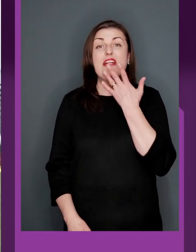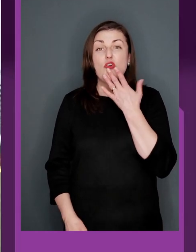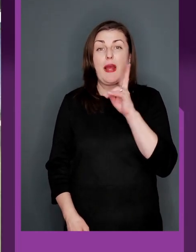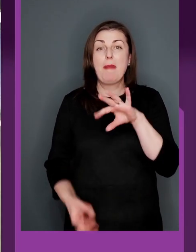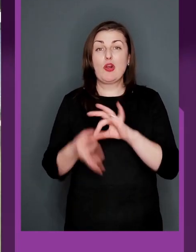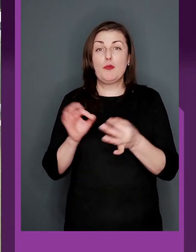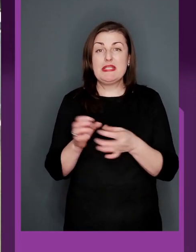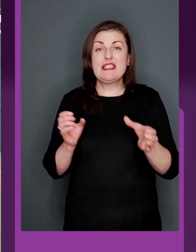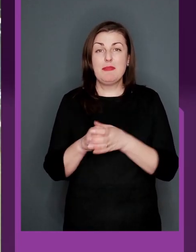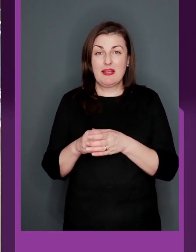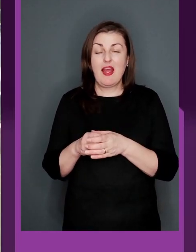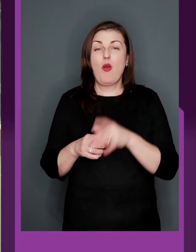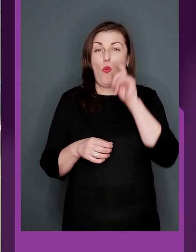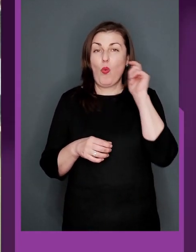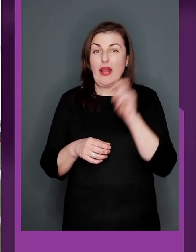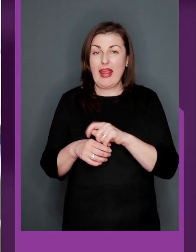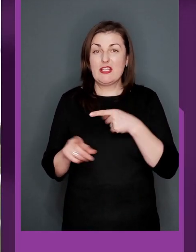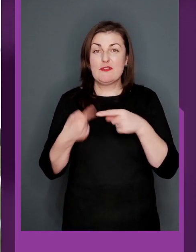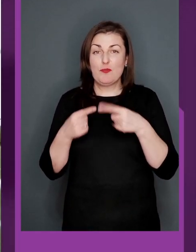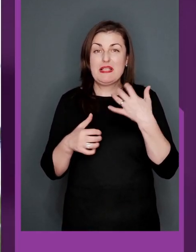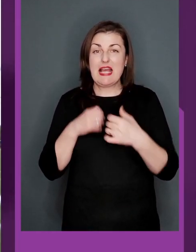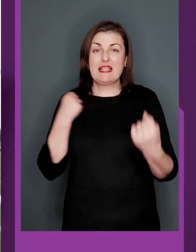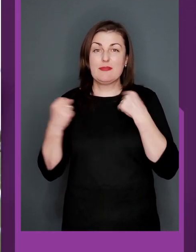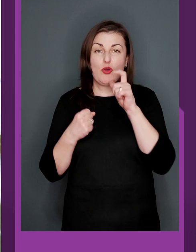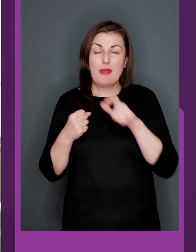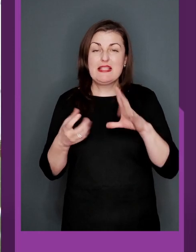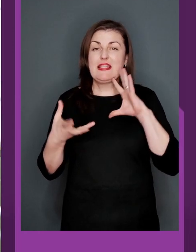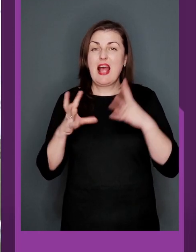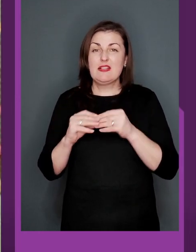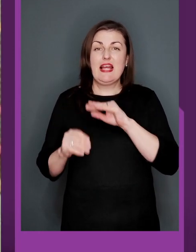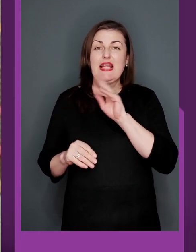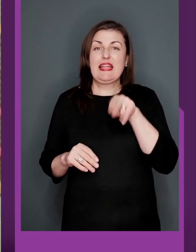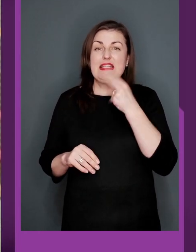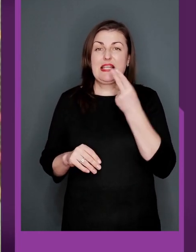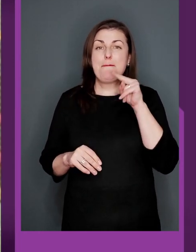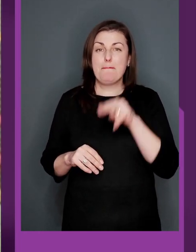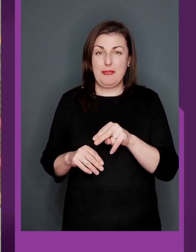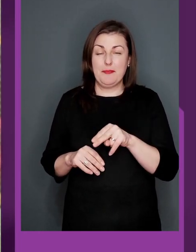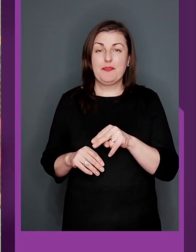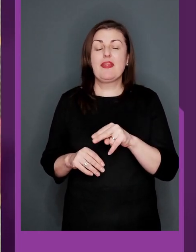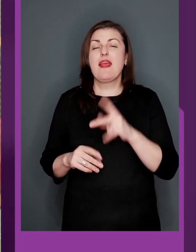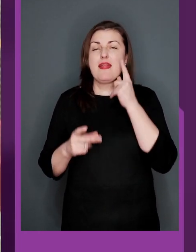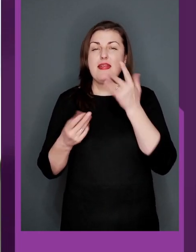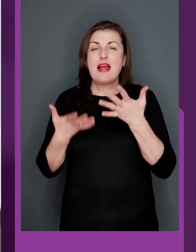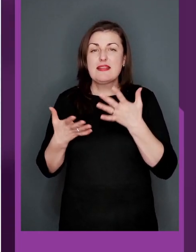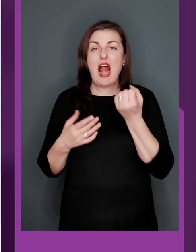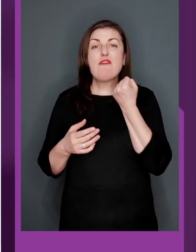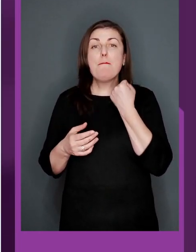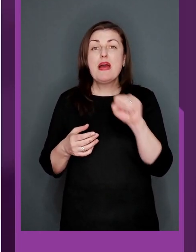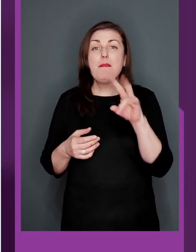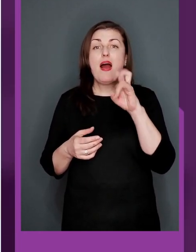Національно-паралімпійська збірна команди України з футболу серед спортсменів з наслідками дитячого церебрального паралічу